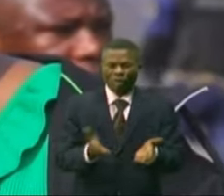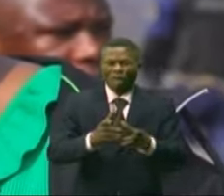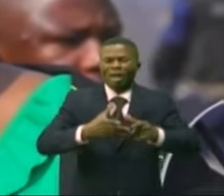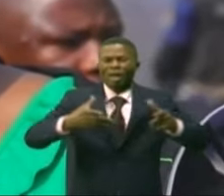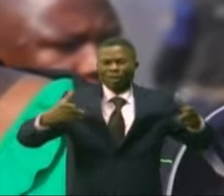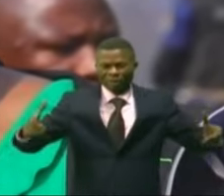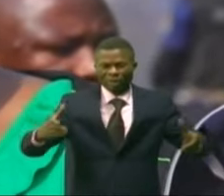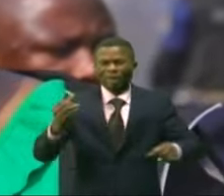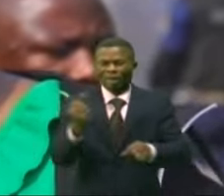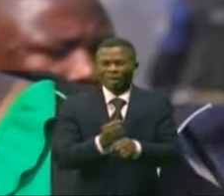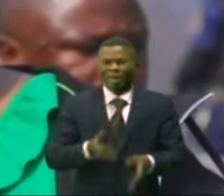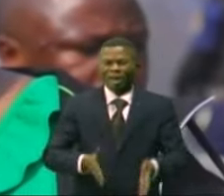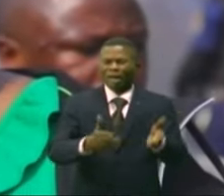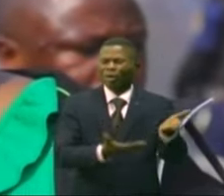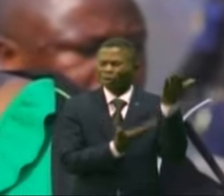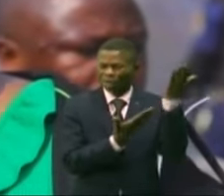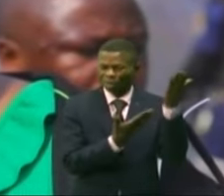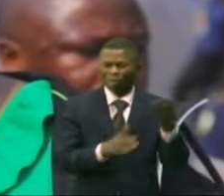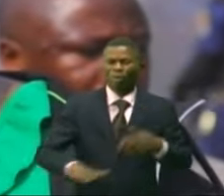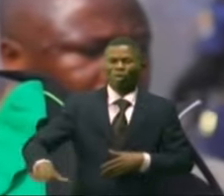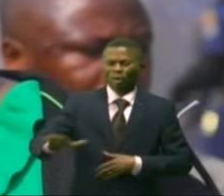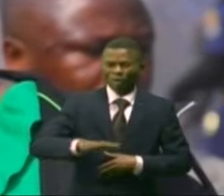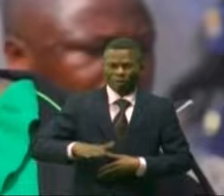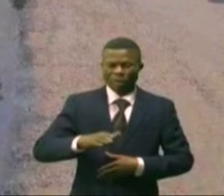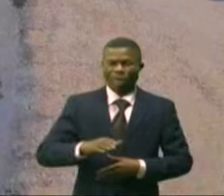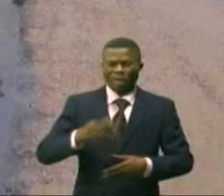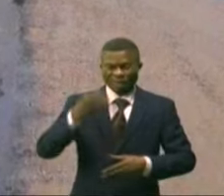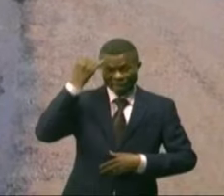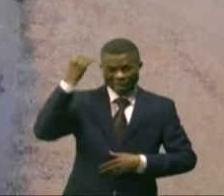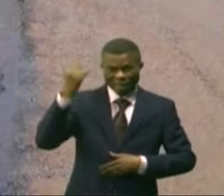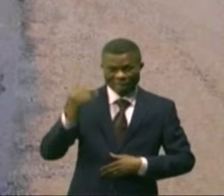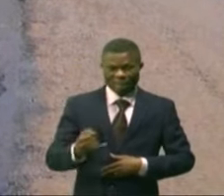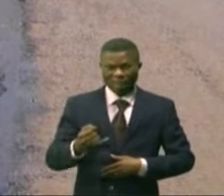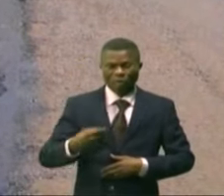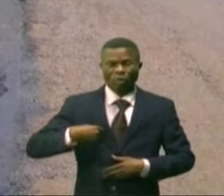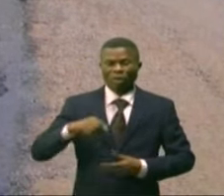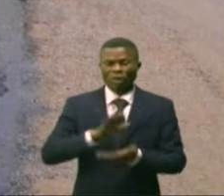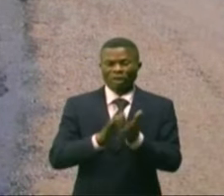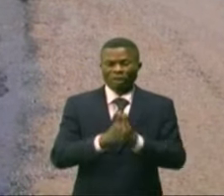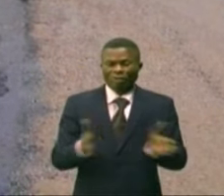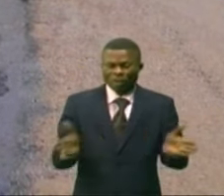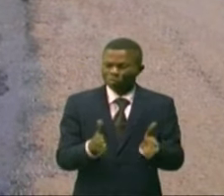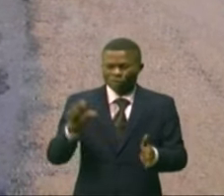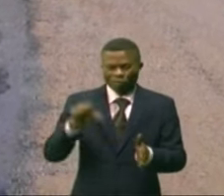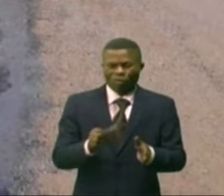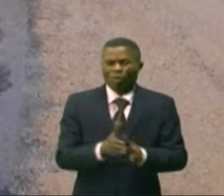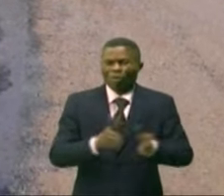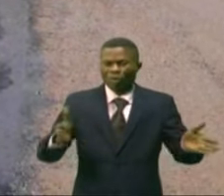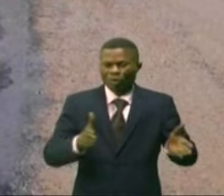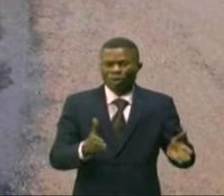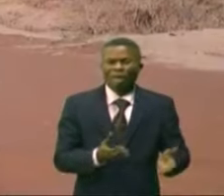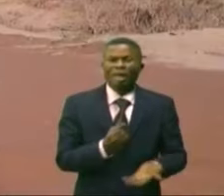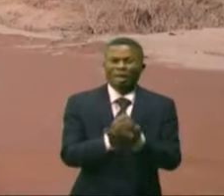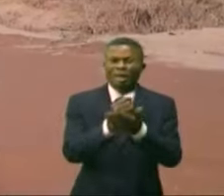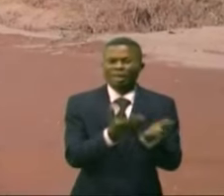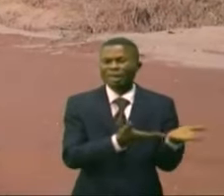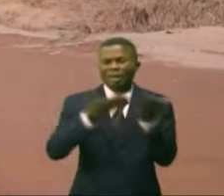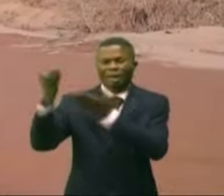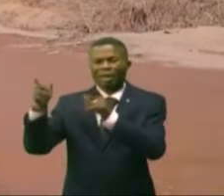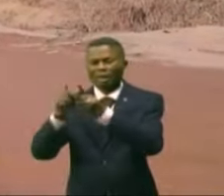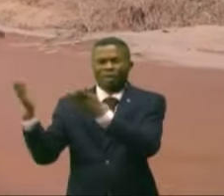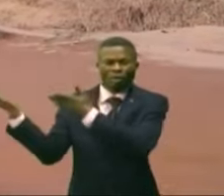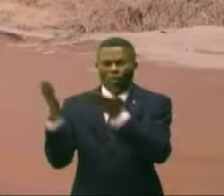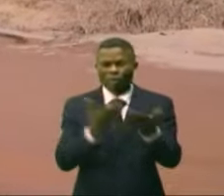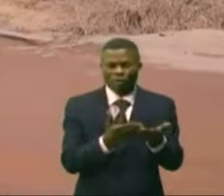elle est d'intérêt national. Nous avons tenu à l'élargir, c'est pour faciliter l'exportation, l'importation ainsi que la circulation